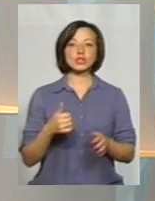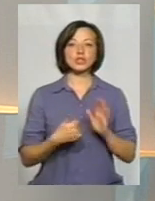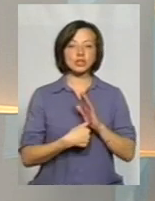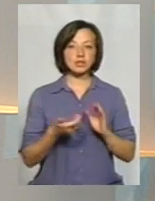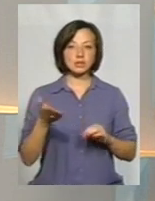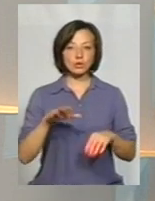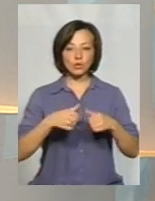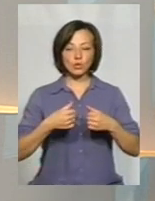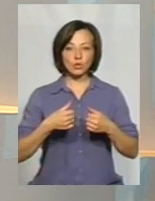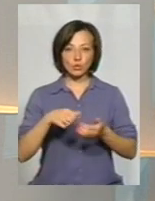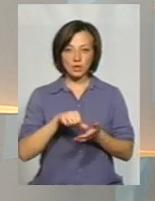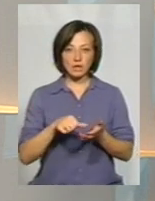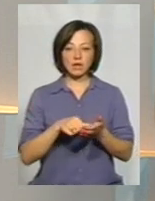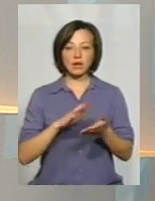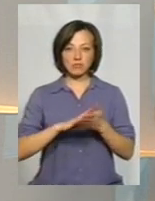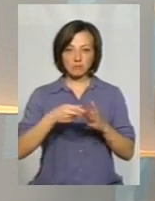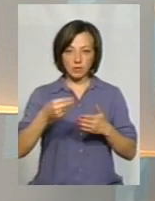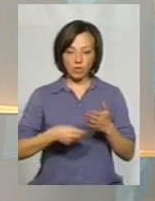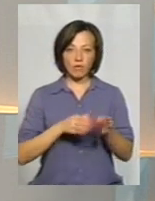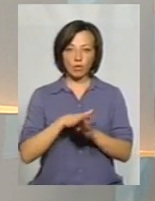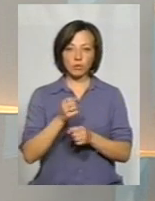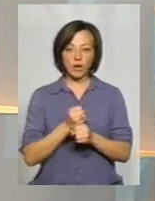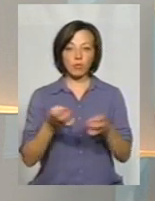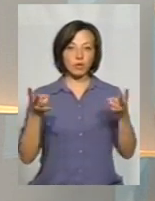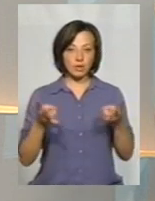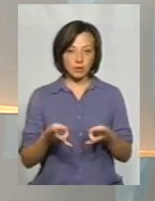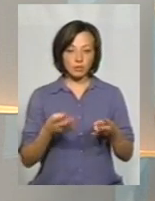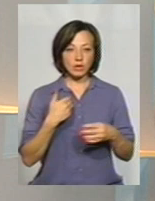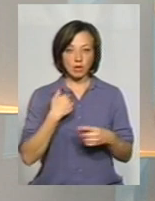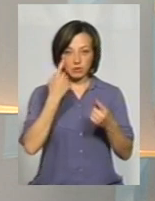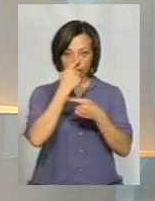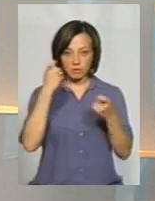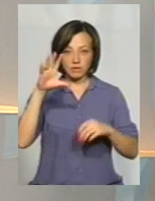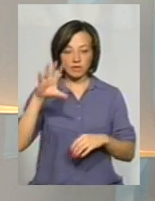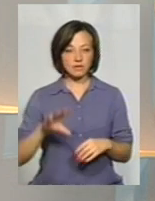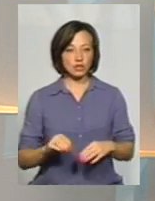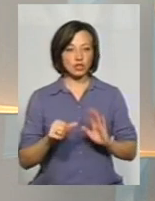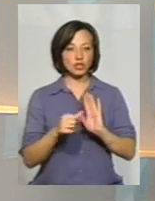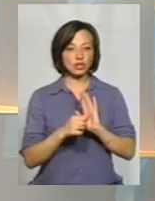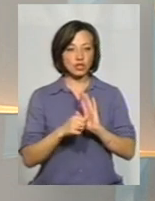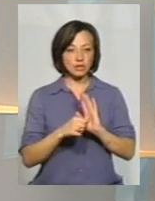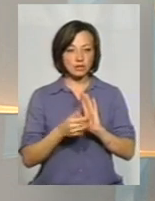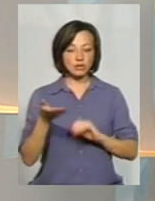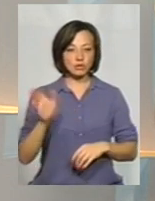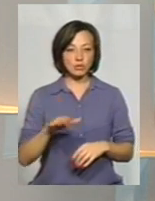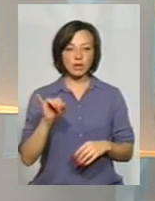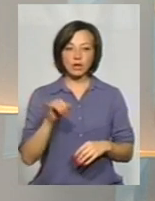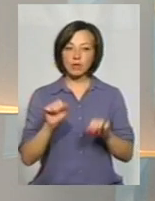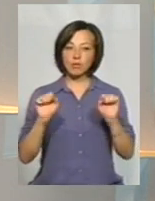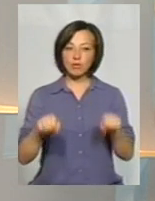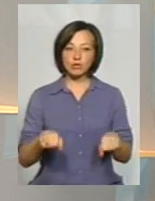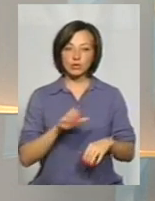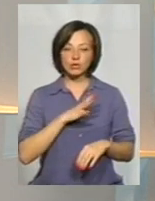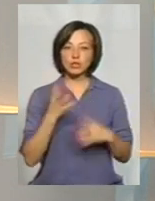які заключили договори і виконують роботи, якщо буде потрібно, я назву їх всіх шість, і можуть бути